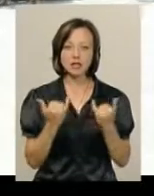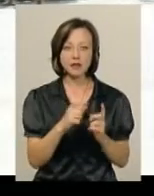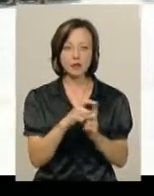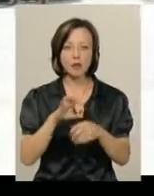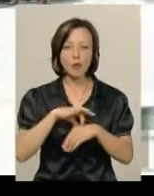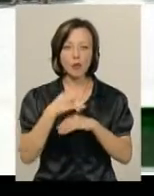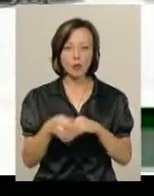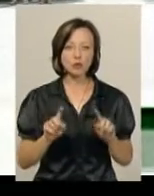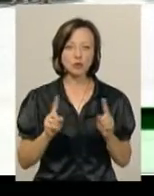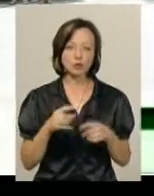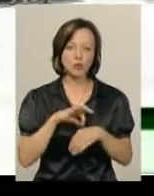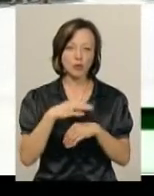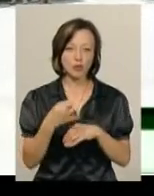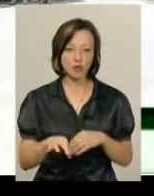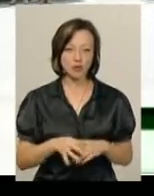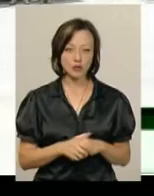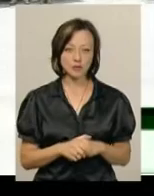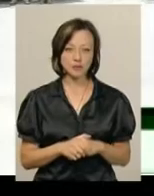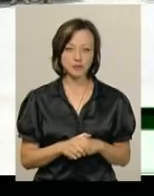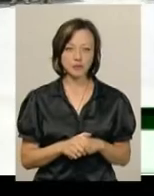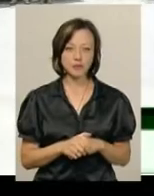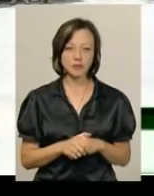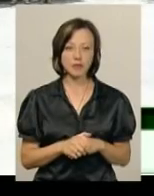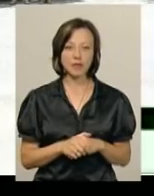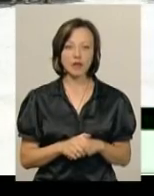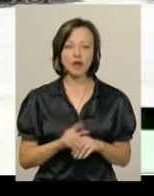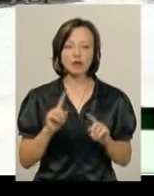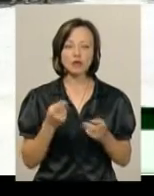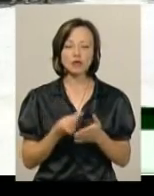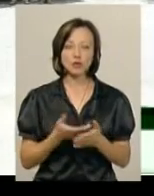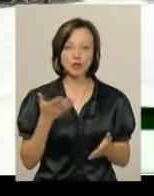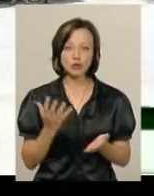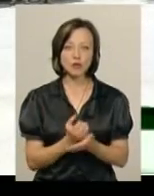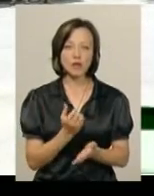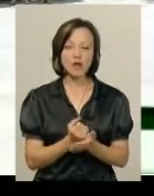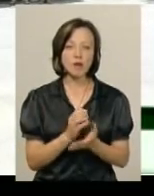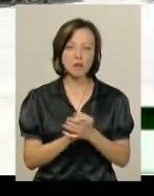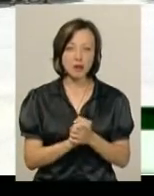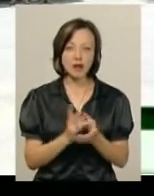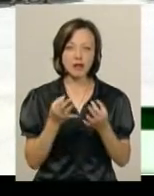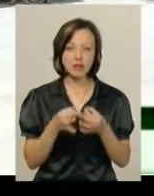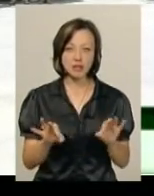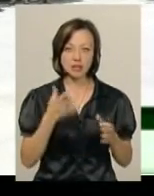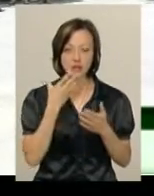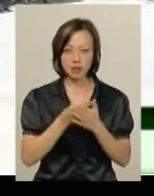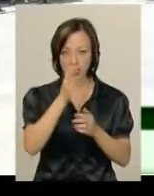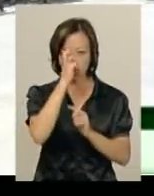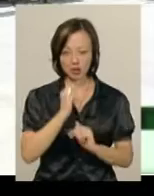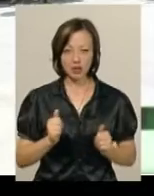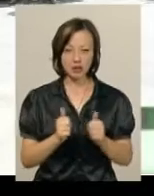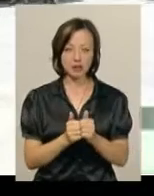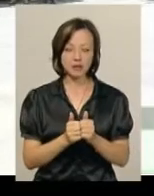боляче, дуже боляче. Ми дуже дорогою ціною здобуваємо мир і незалежність своєї країни.